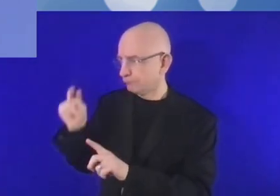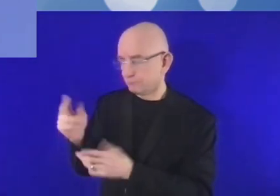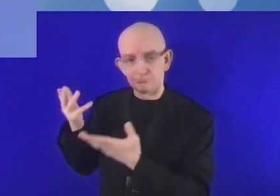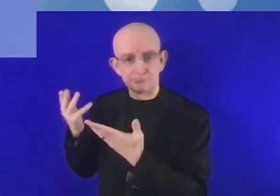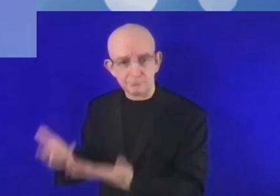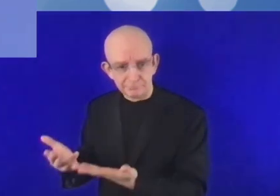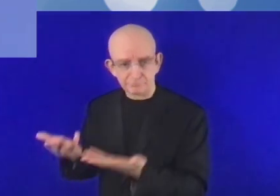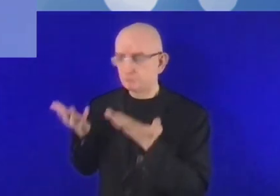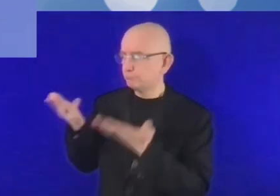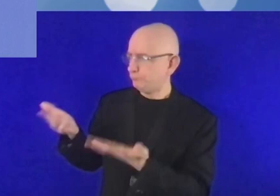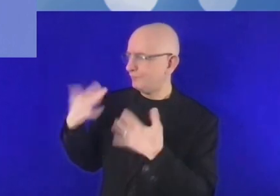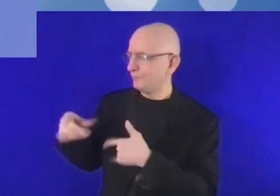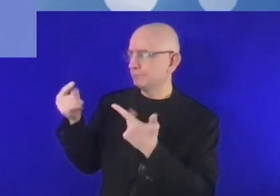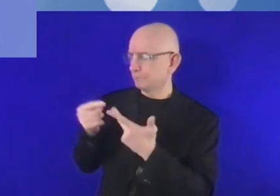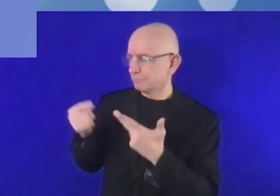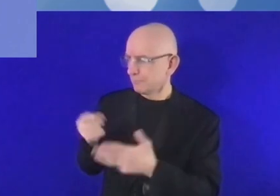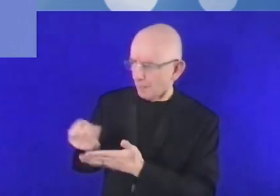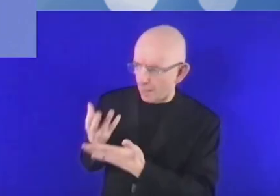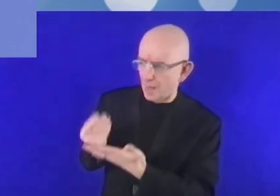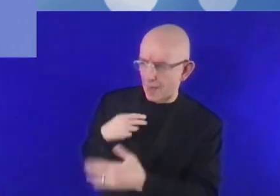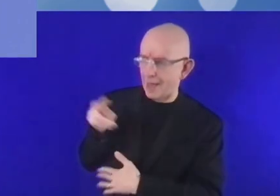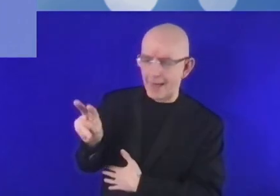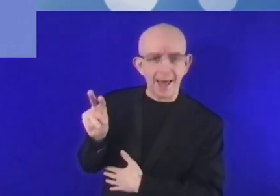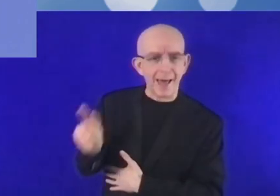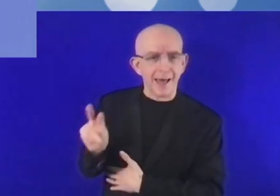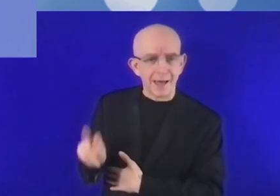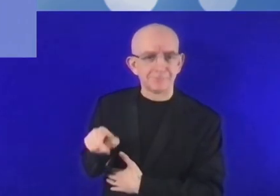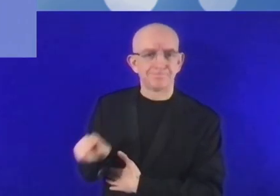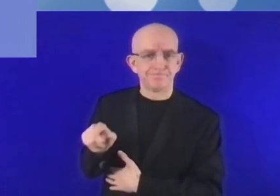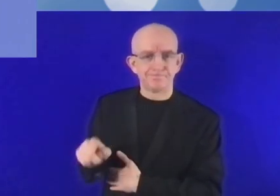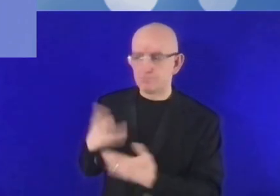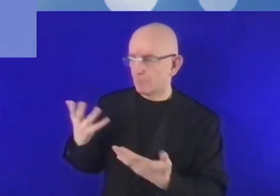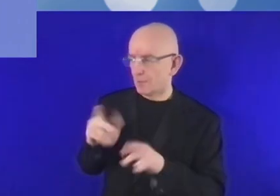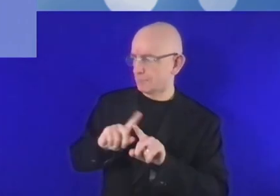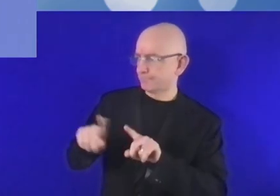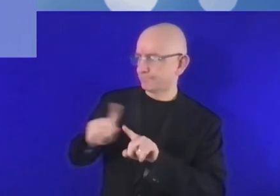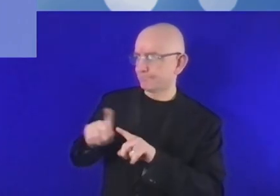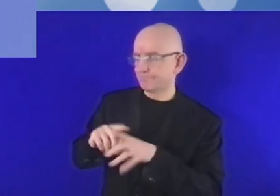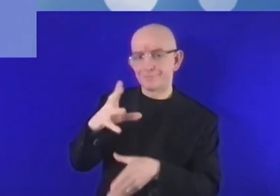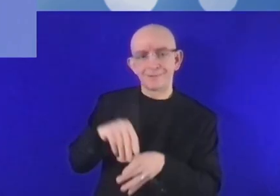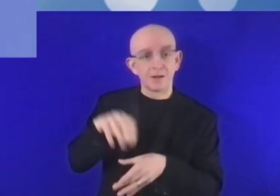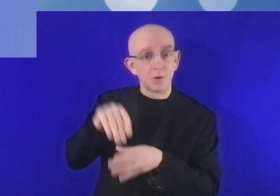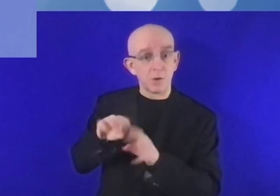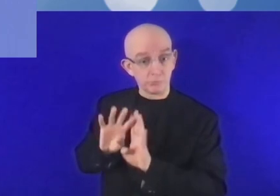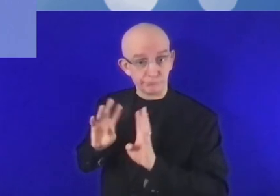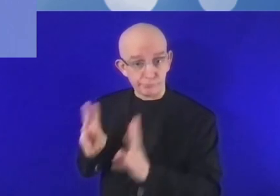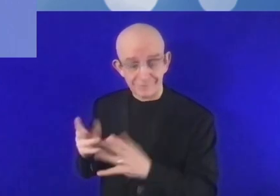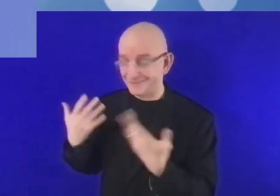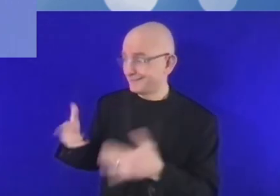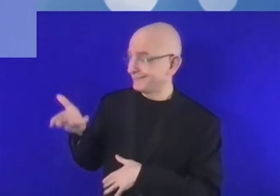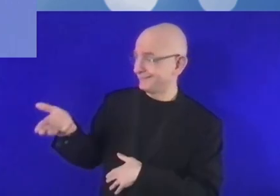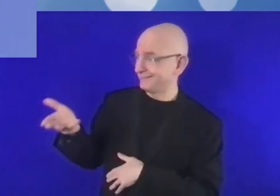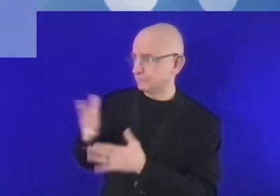l'aspect multilatéral, l'engagement multilatéral. Il me semble que c'est effectivement un aspect important. En 2022,